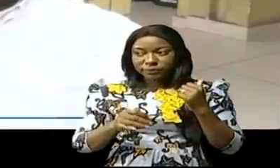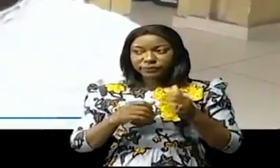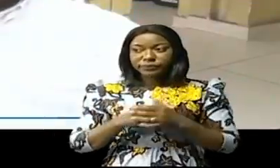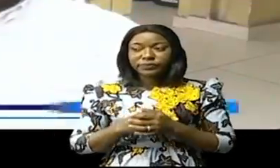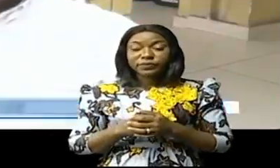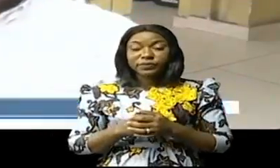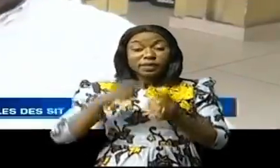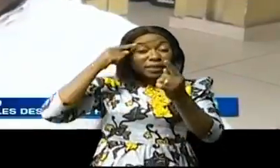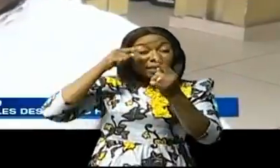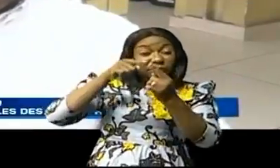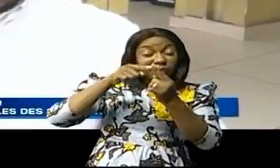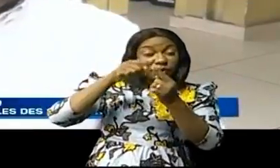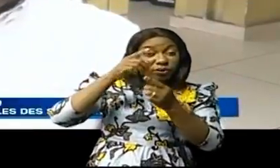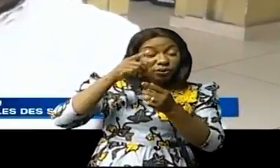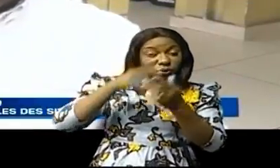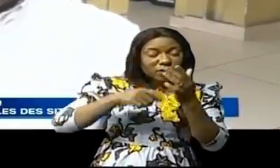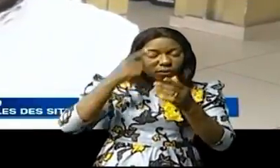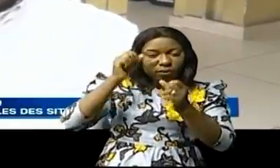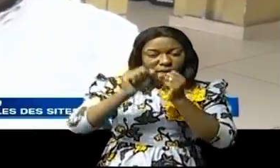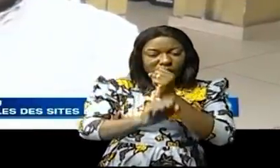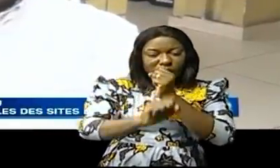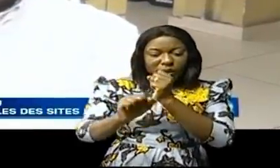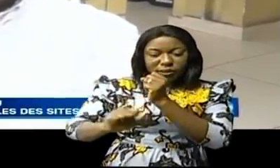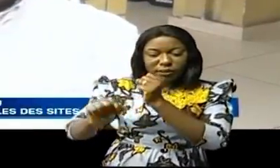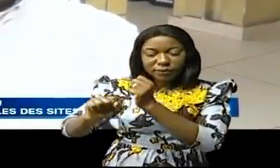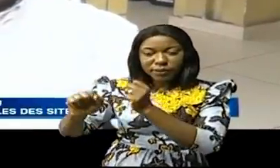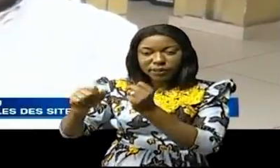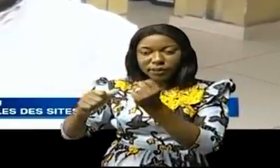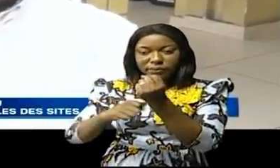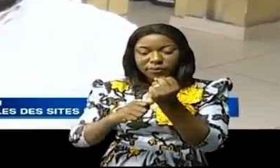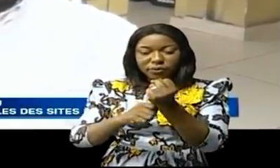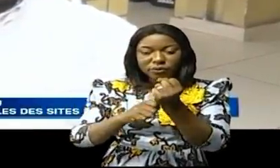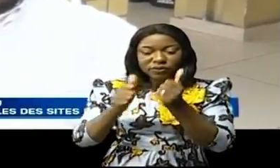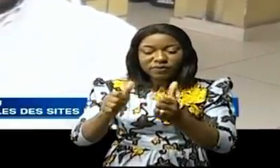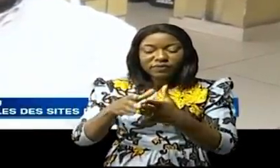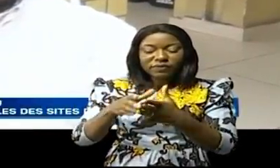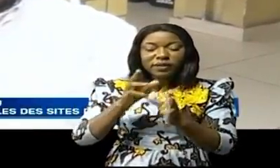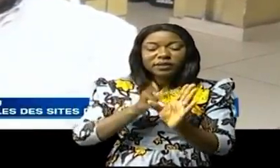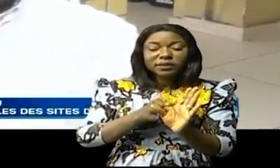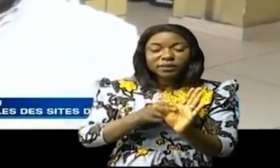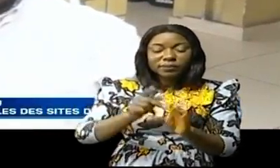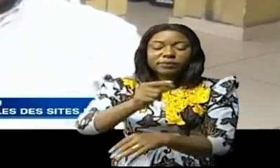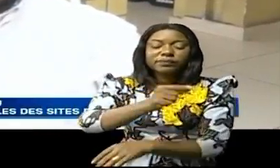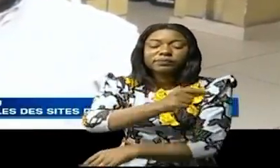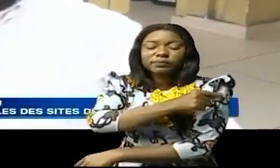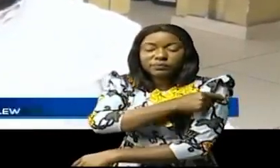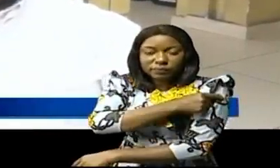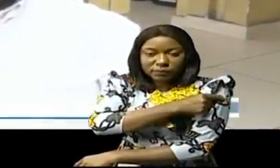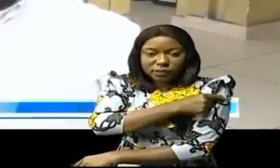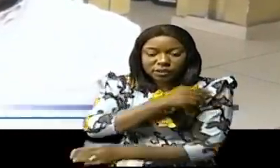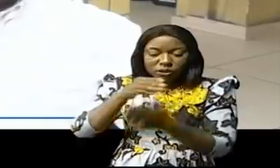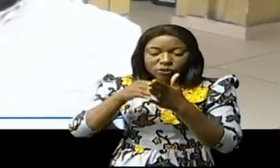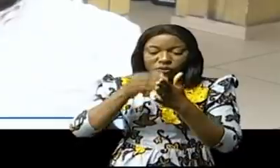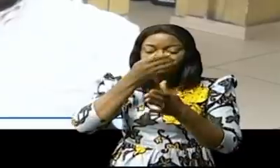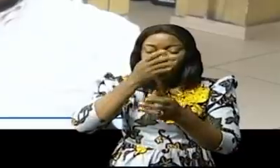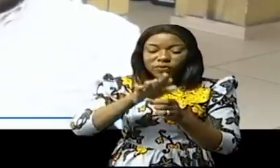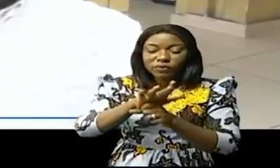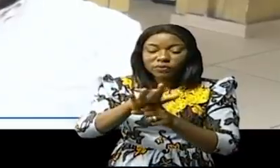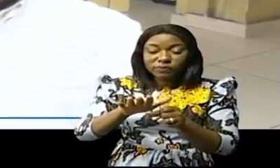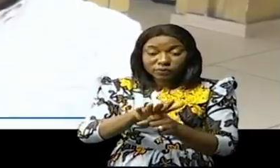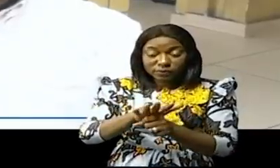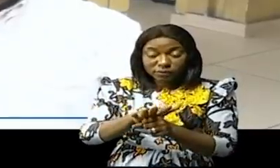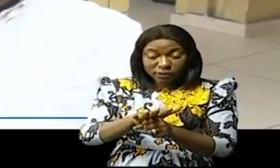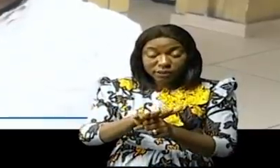Le but pour sensibiliser les personnes vivant avec un handicap est à se faire vacciner contre le Covid-19.